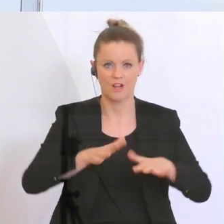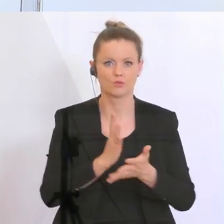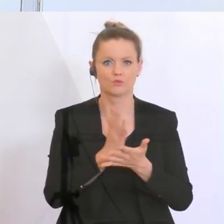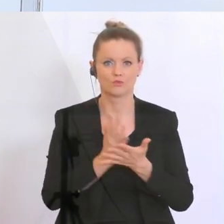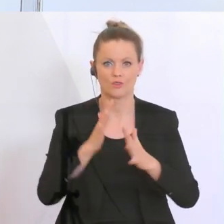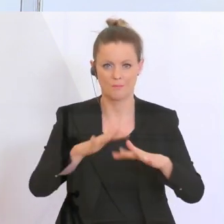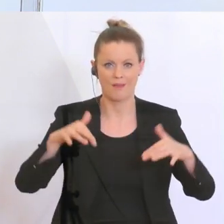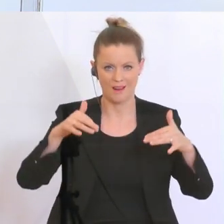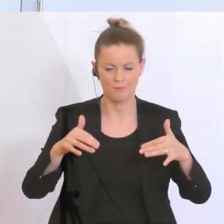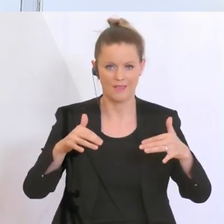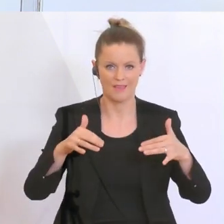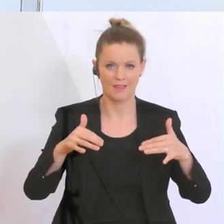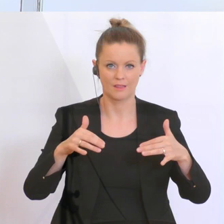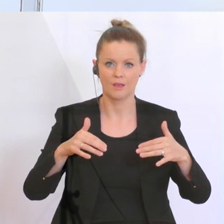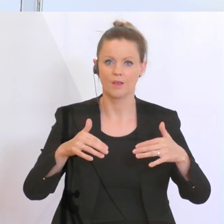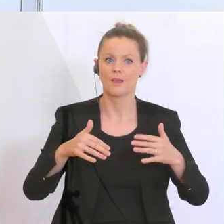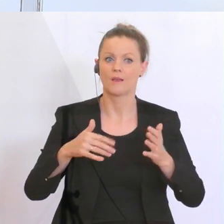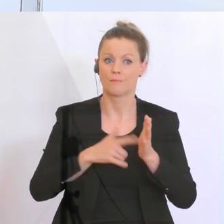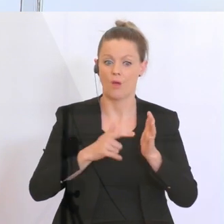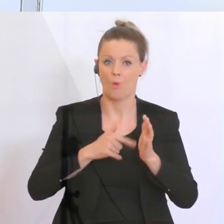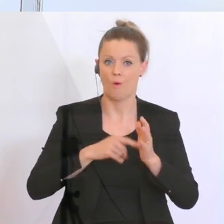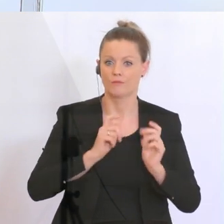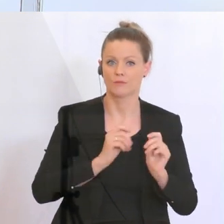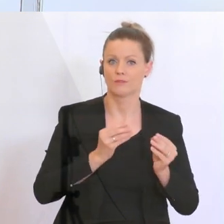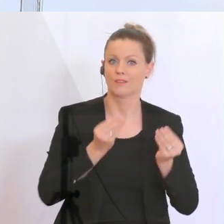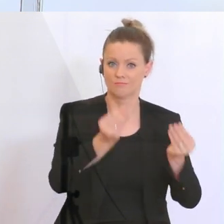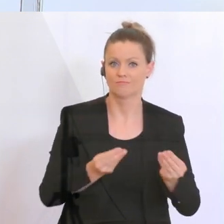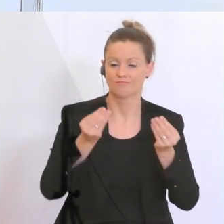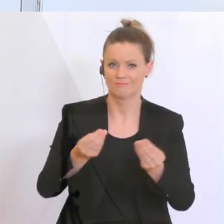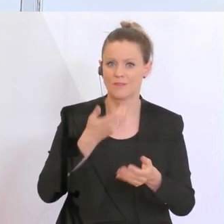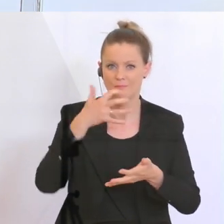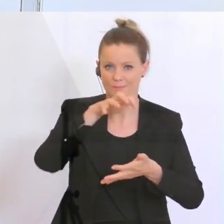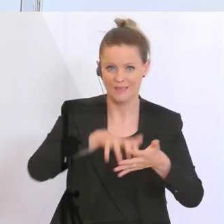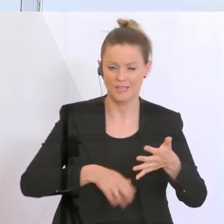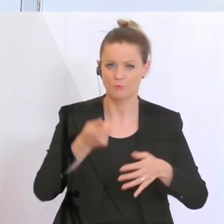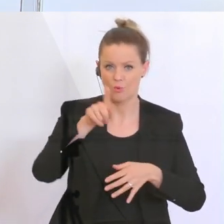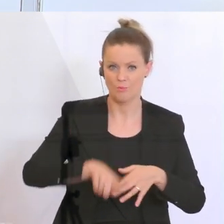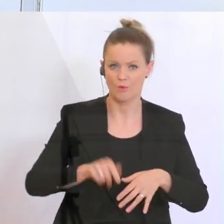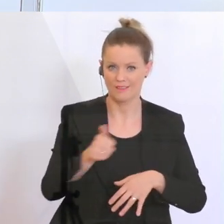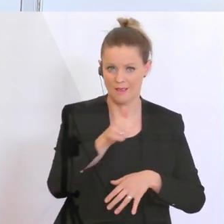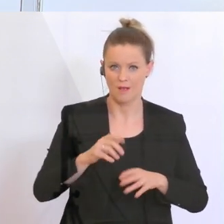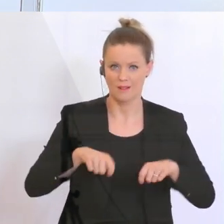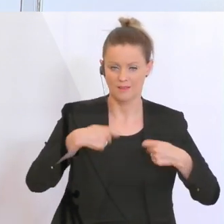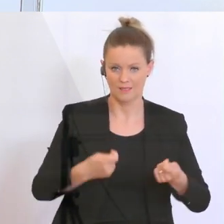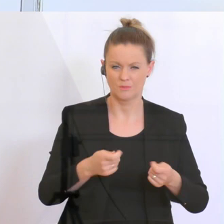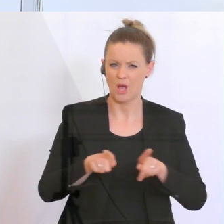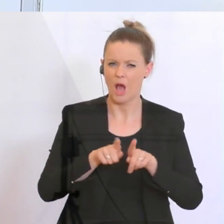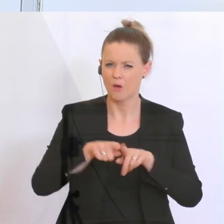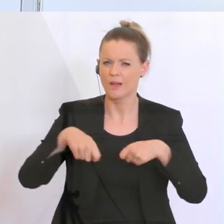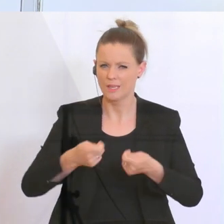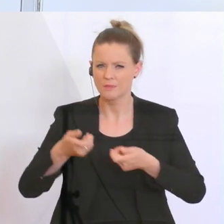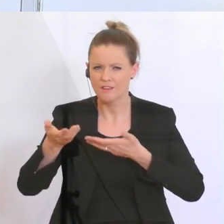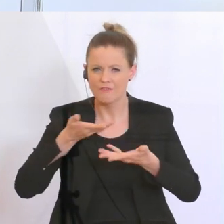in einer höheren Frequenz beschlossen. Monatlich wird es hier einen Bericht geben. Darüber hinaus gibt es gerade Verhandlungen, soweit ich das mitbekommen habe,